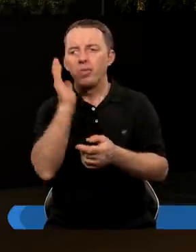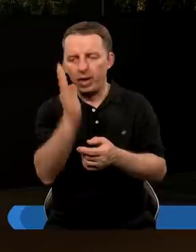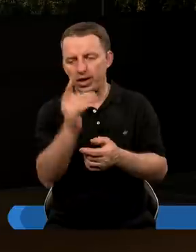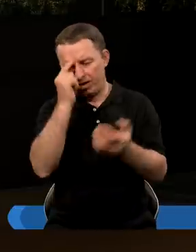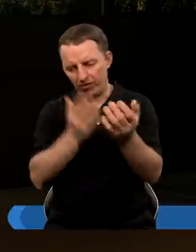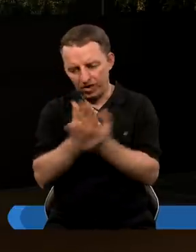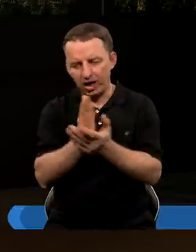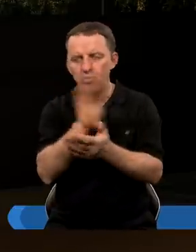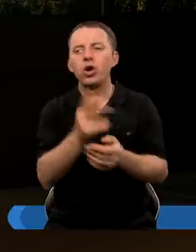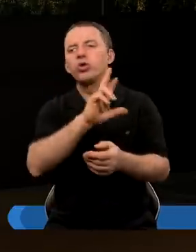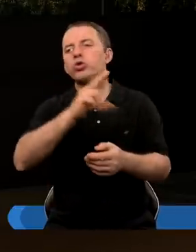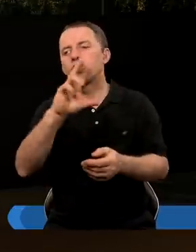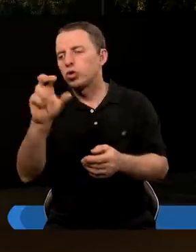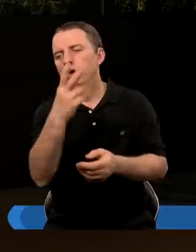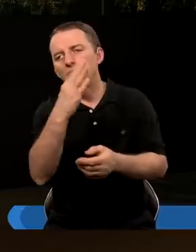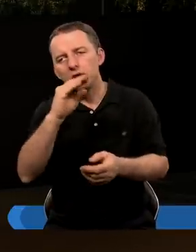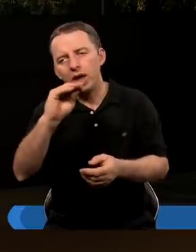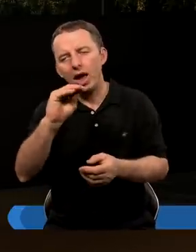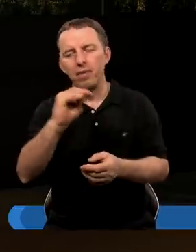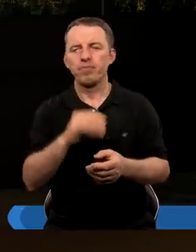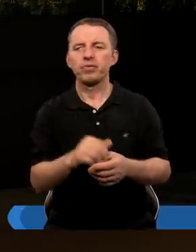czy będzie wierny Bogu, czy nie.